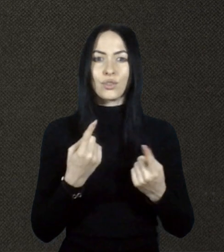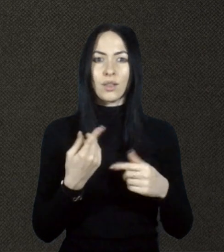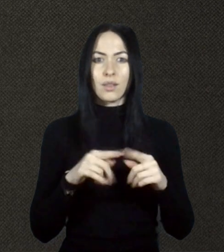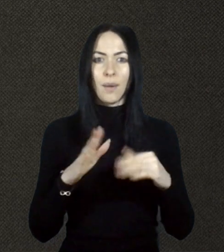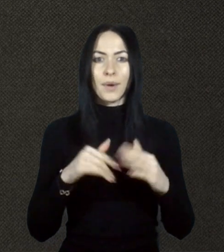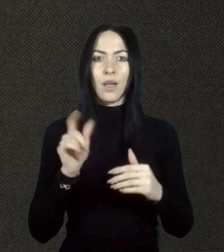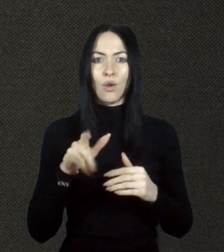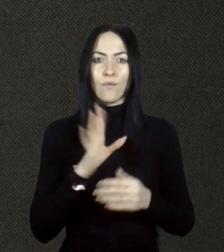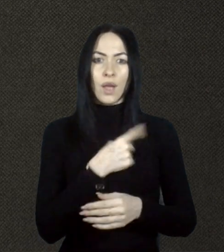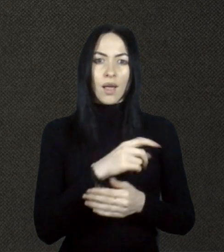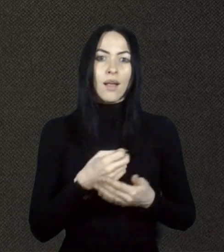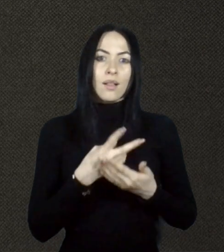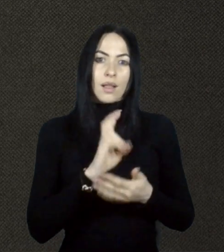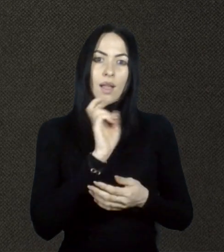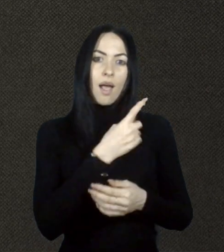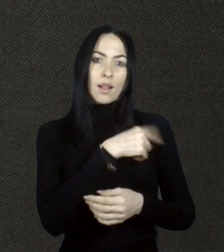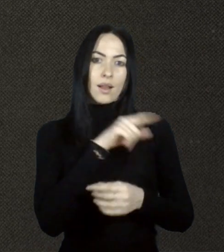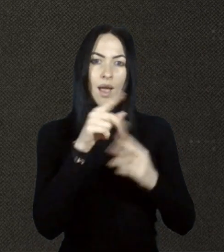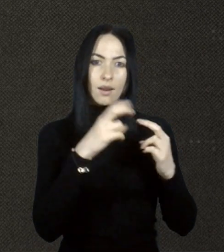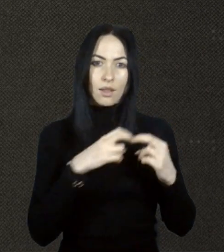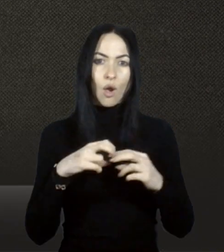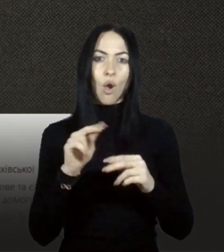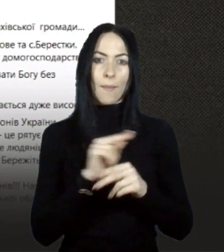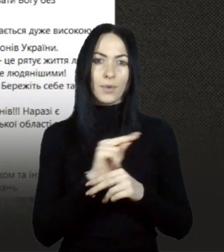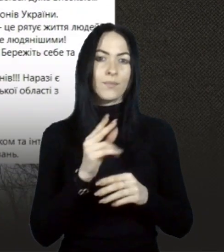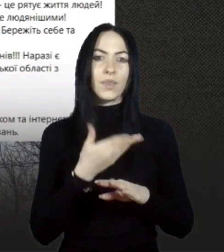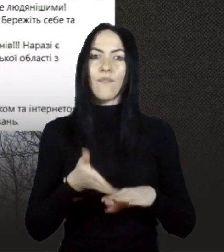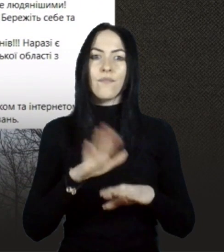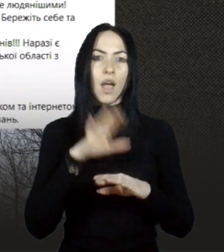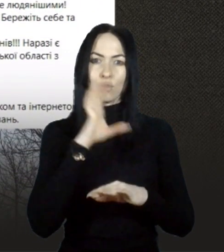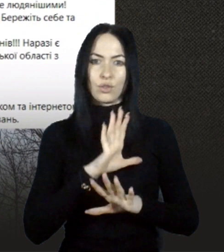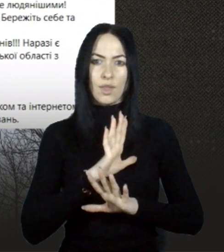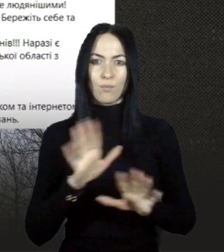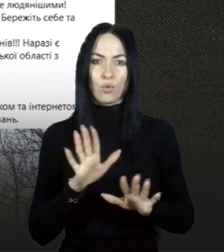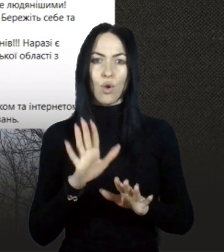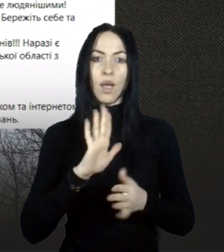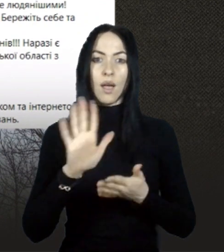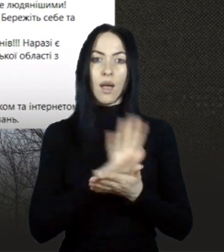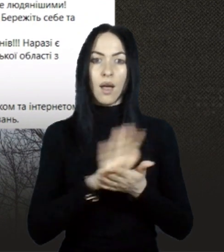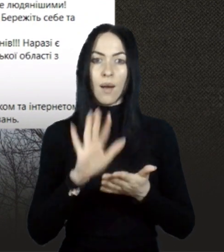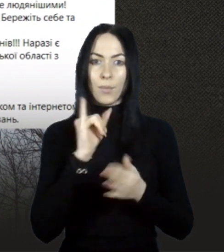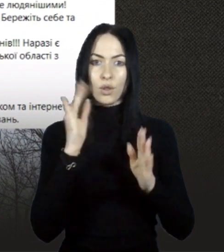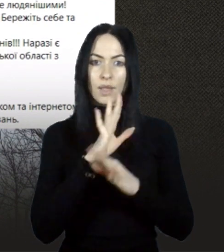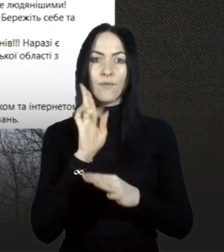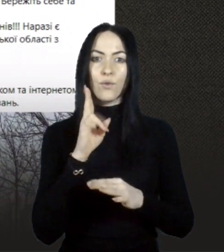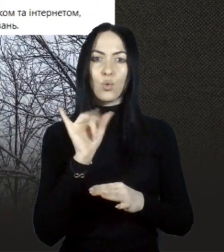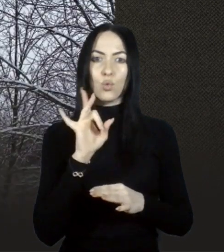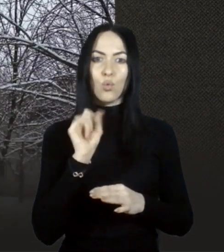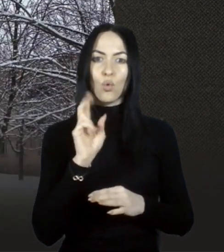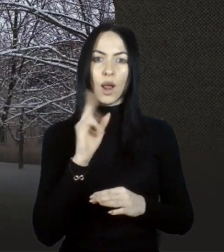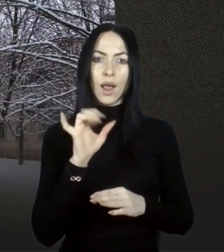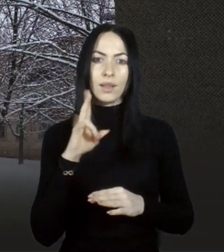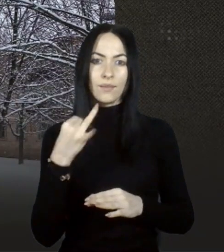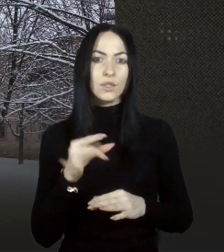лікарня опікується, все гаразд, але таких важких не було. Усувають наслідки негоди і у Курахівській громаді, повідомив очільник